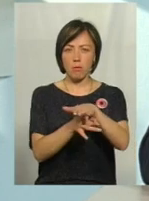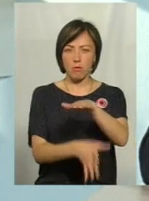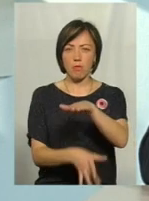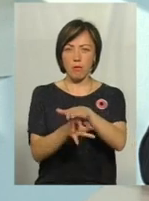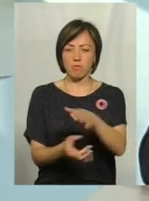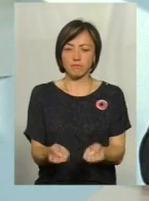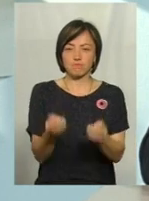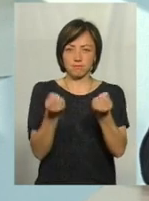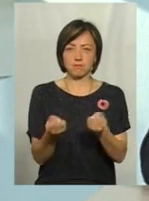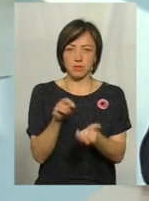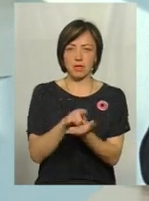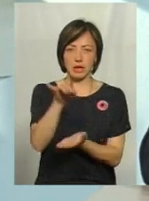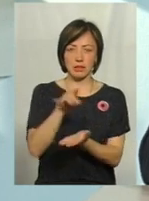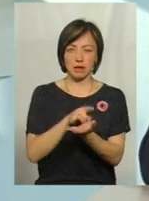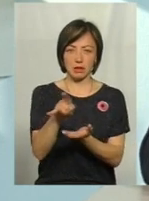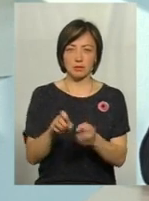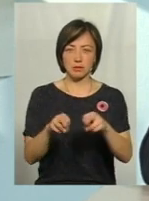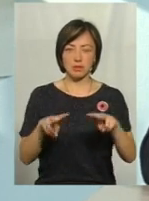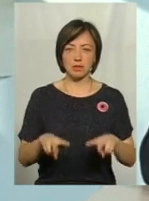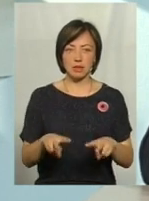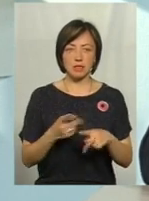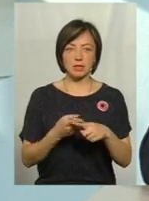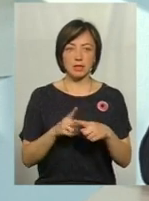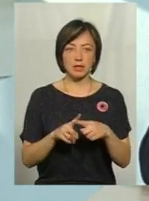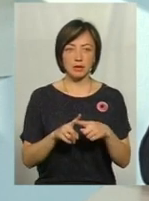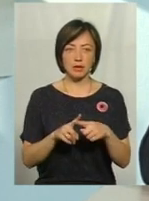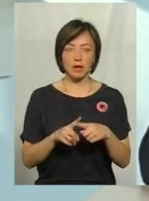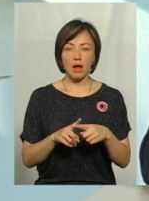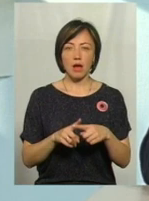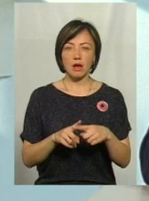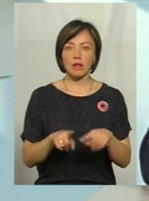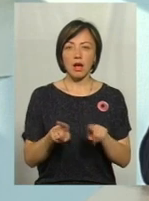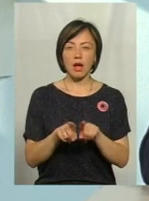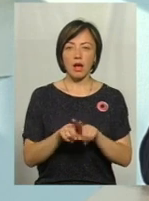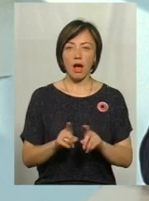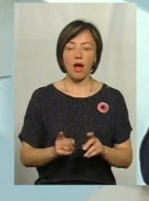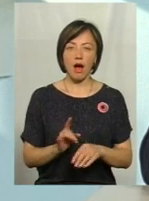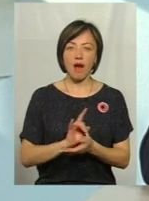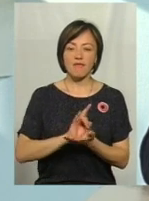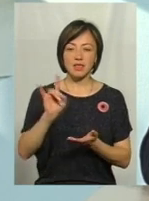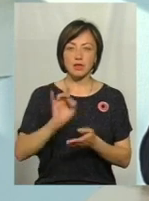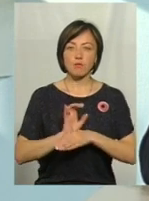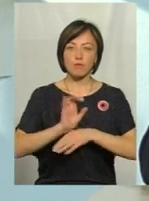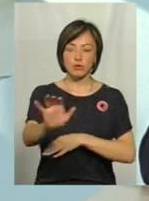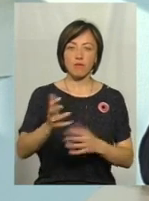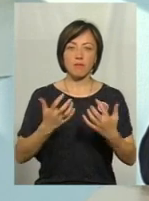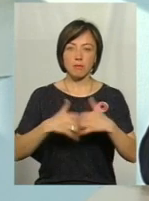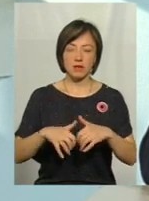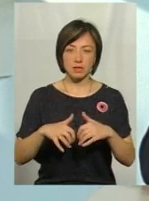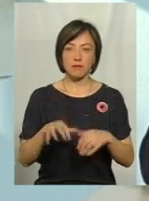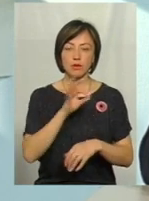з літаків, це авіаційний пусковий пристрій АПО-470М, який